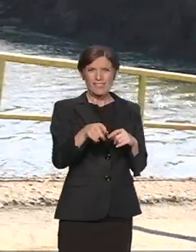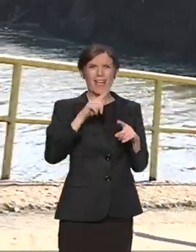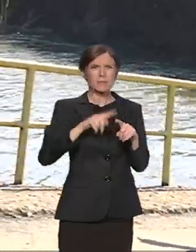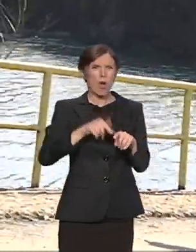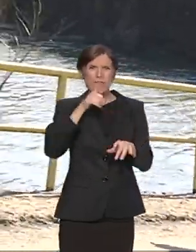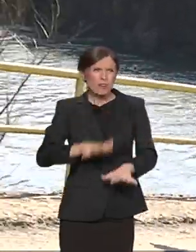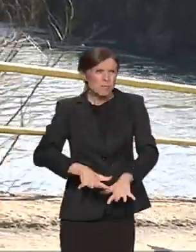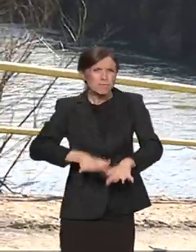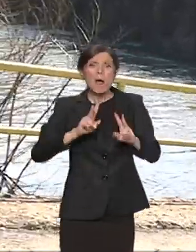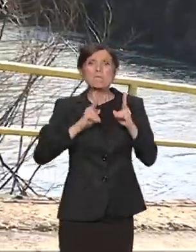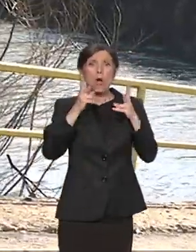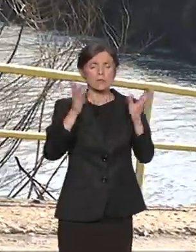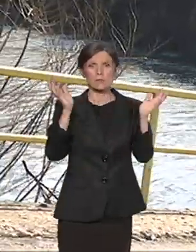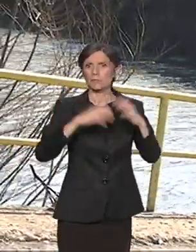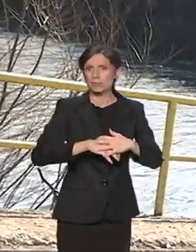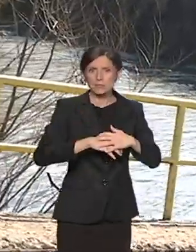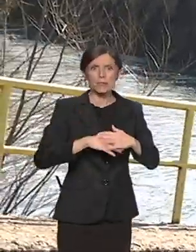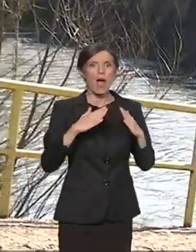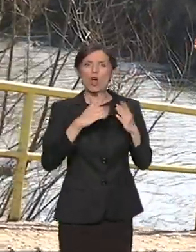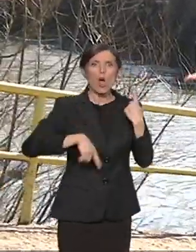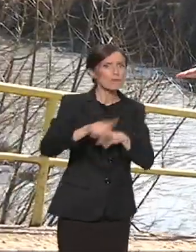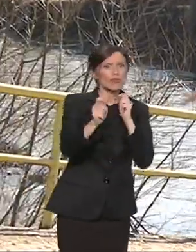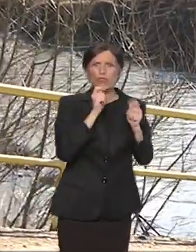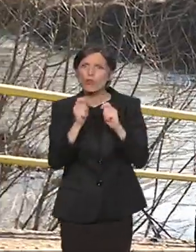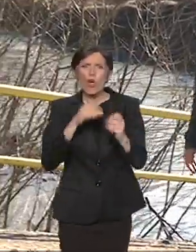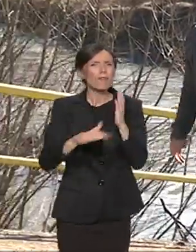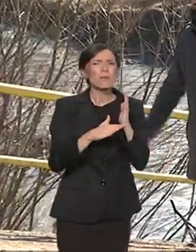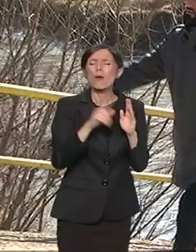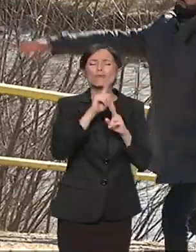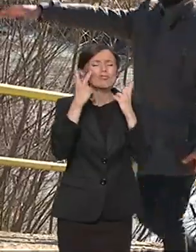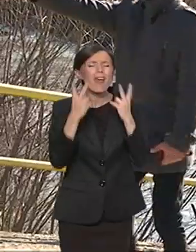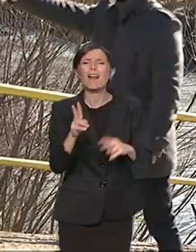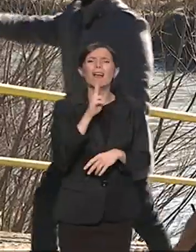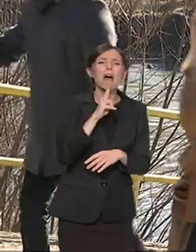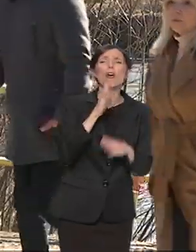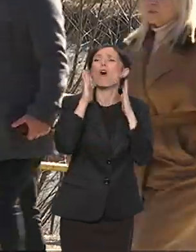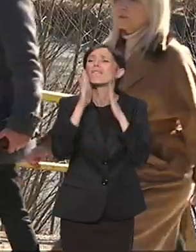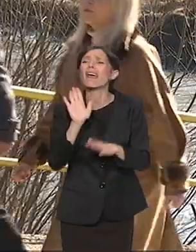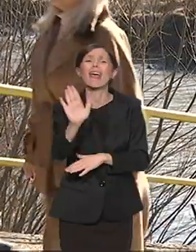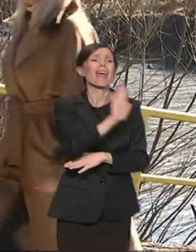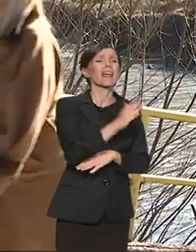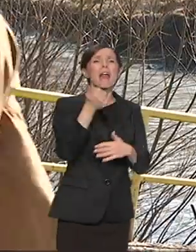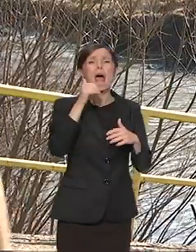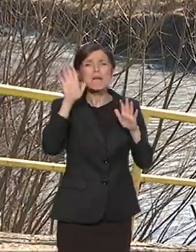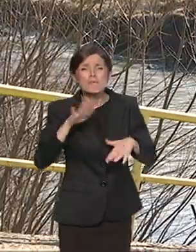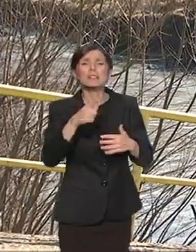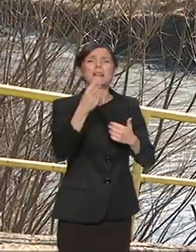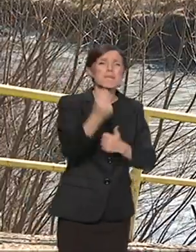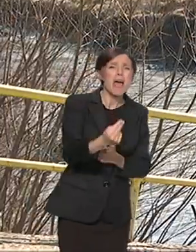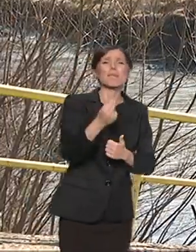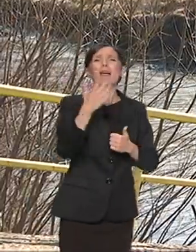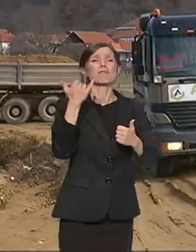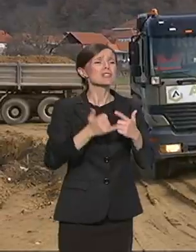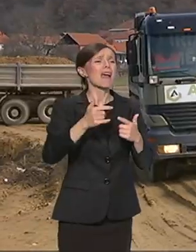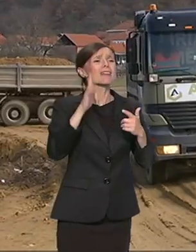vodene bujice, komšije su pritekli u pomoć. Ne gledajući na to koje koje vere i nacije, ne čekajući lokalne vlasti,